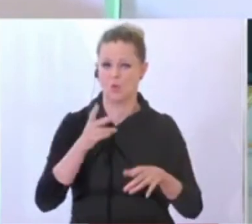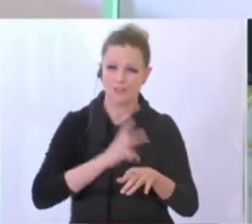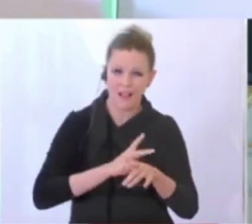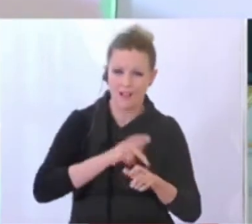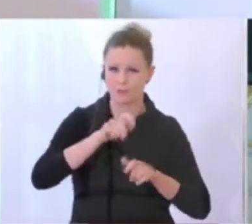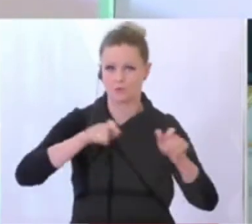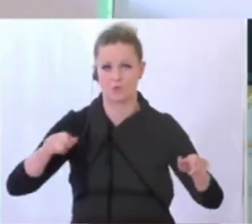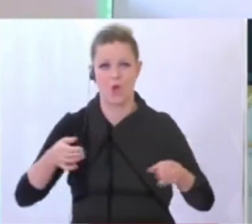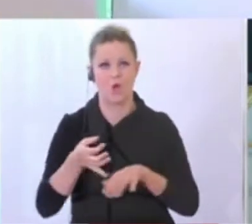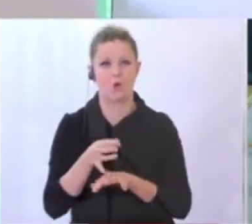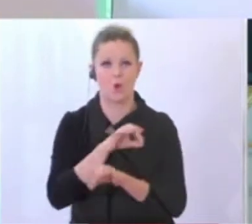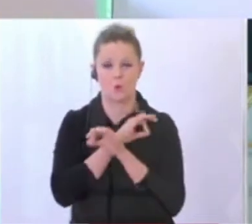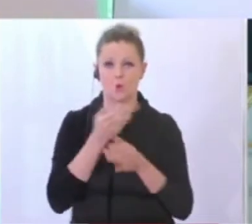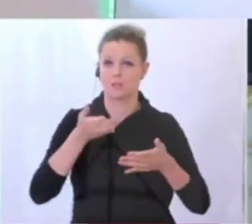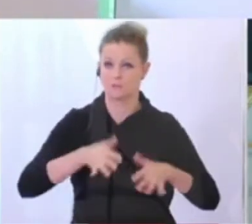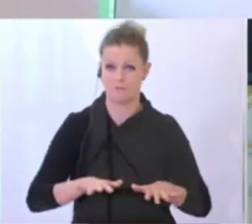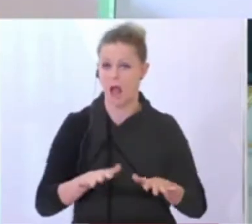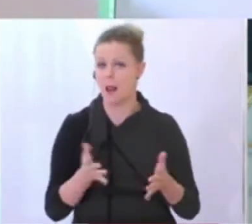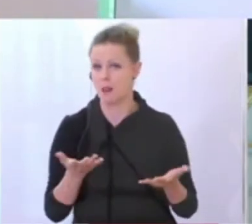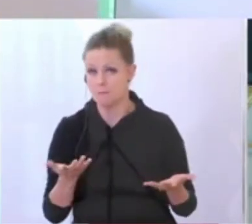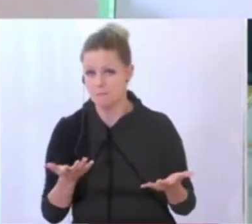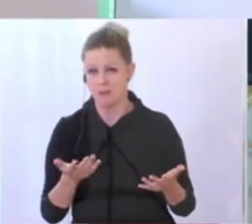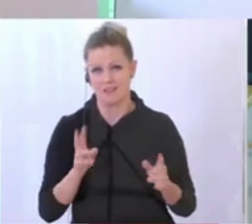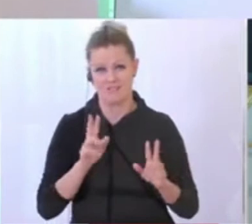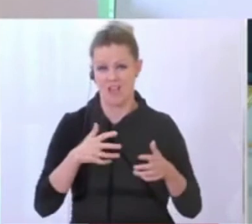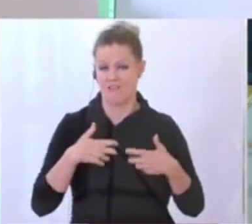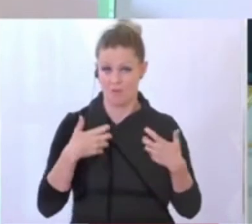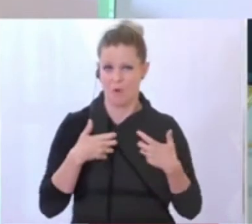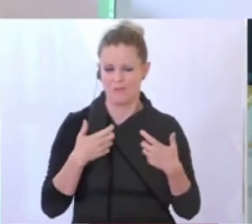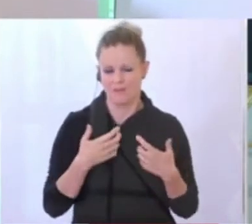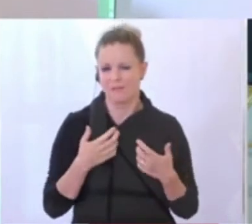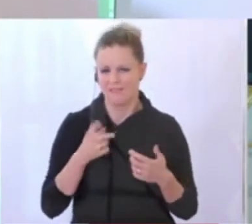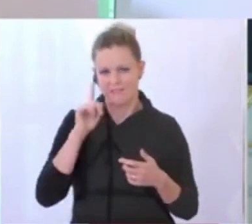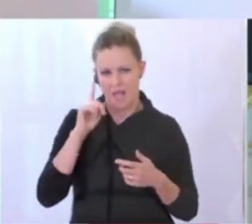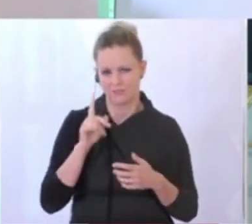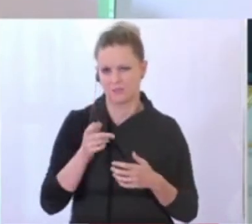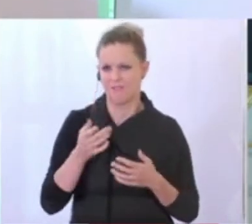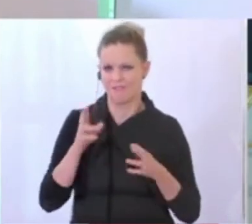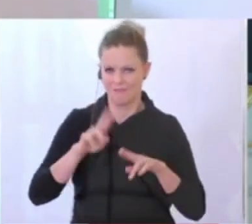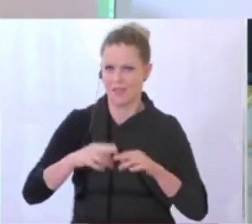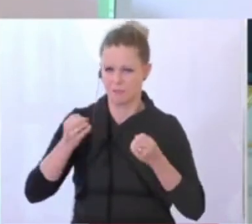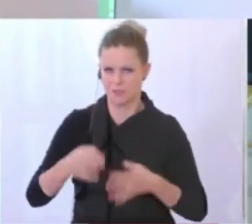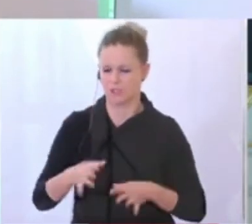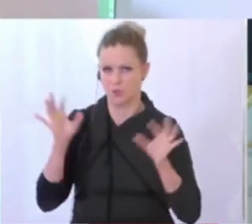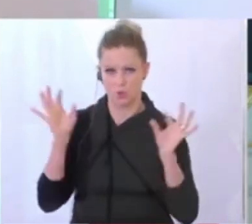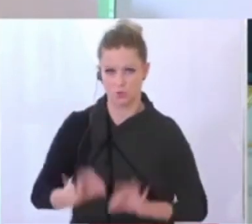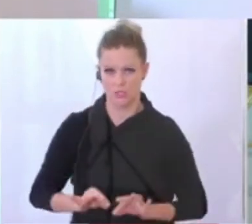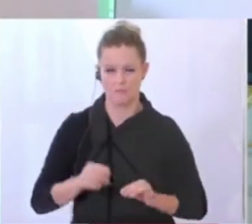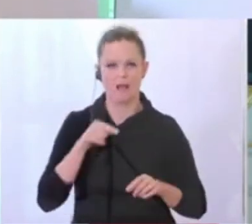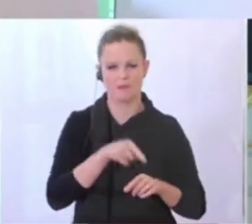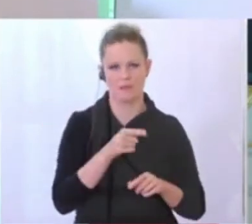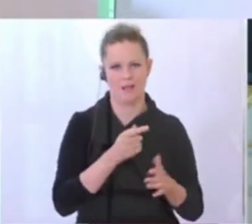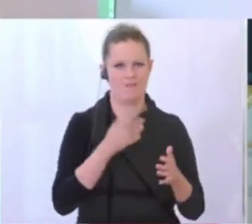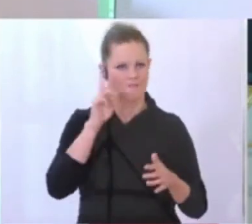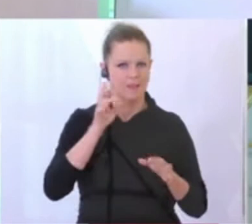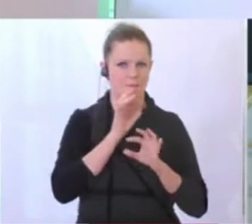betrifft, auch die Todesfälle betrifft, erfreulicherweise, so tragisch jeder einzelne Fall ist, im internationalen Vergleich am besten liegt.